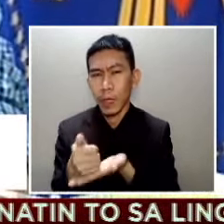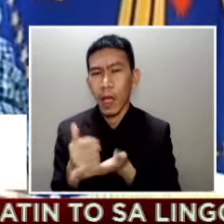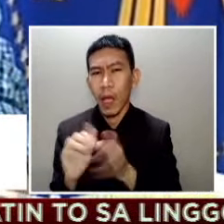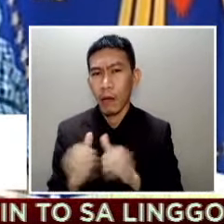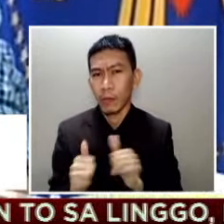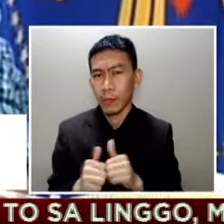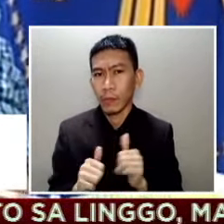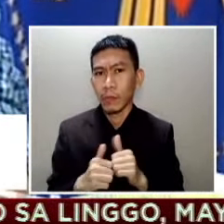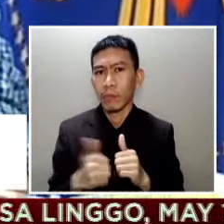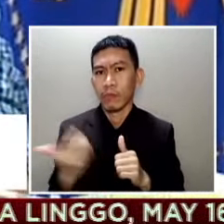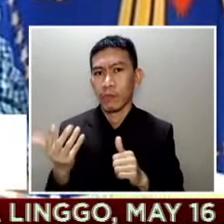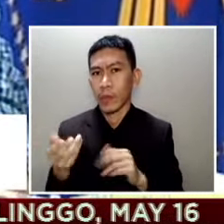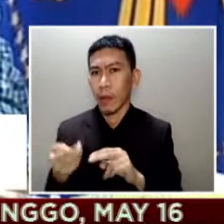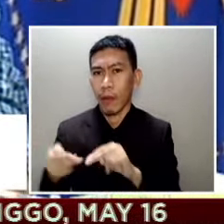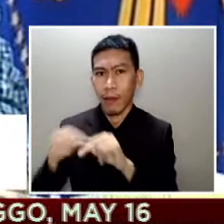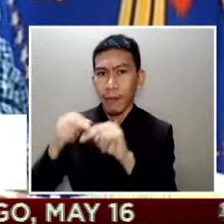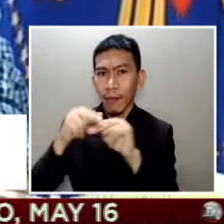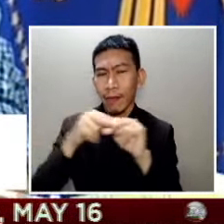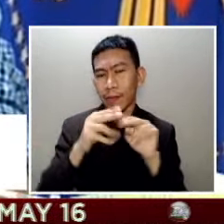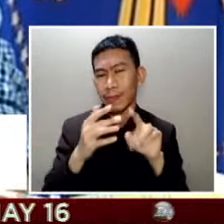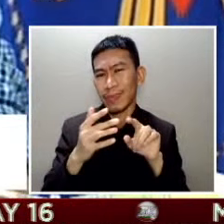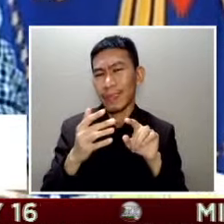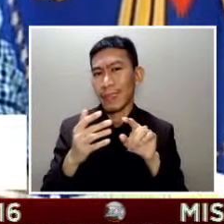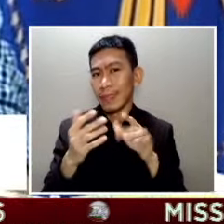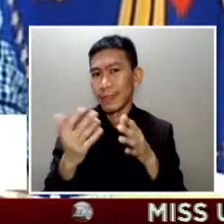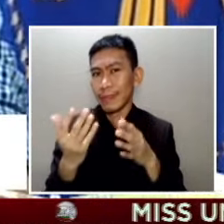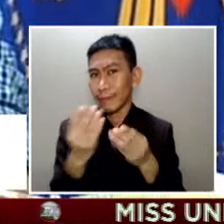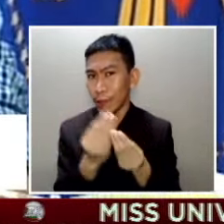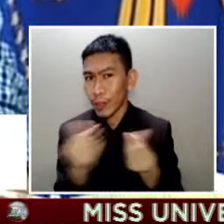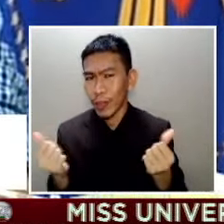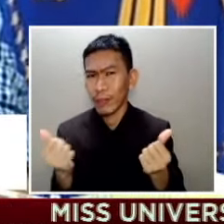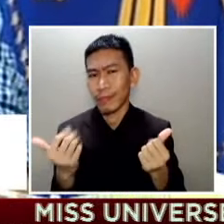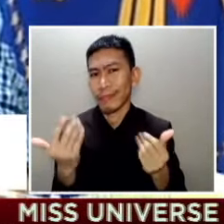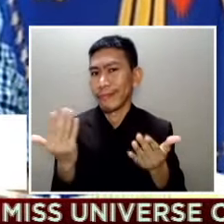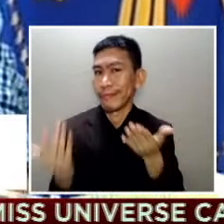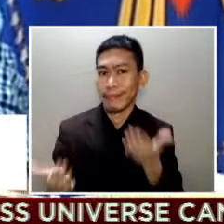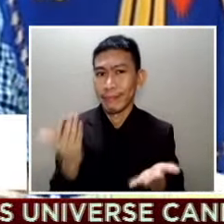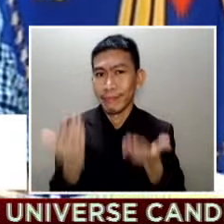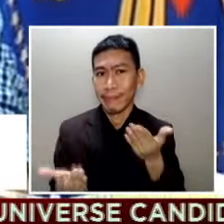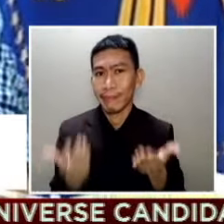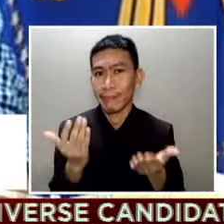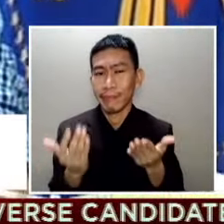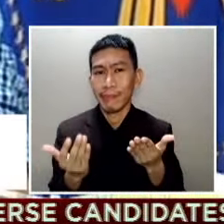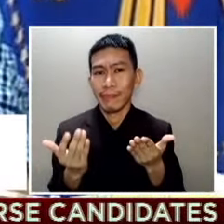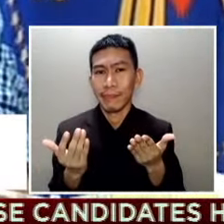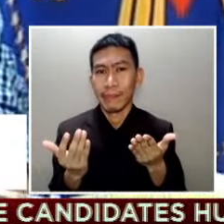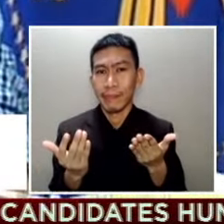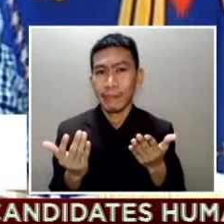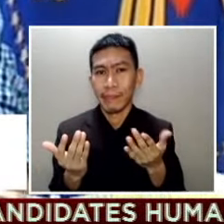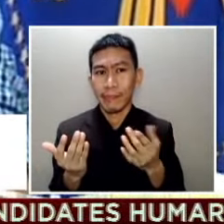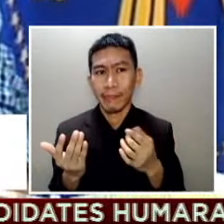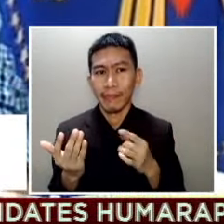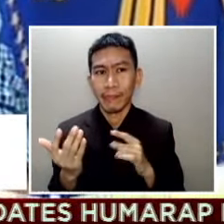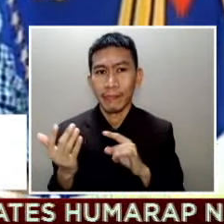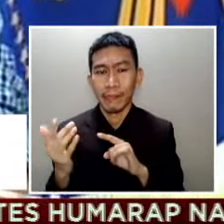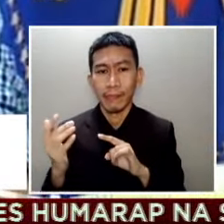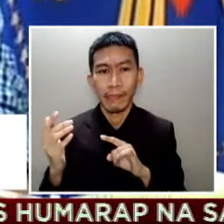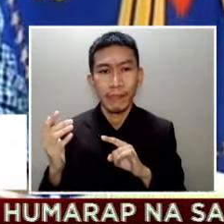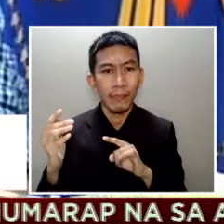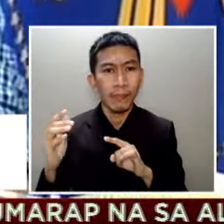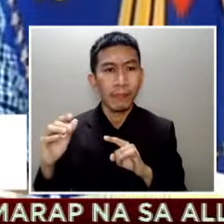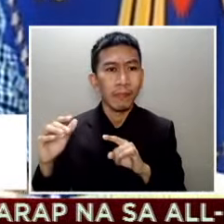kama baka sakali talagang it might go out of control and spread like a wildfire